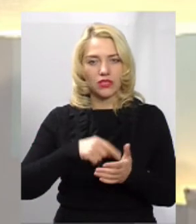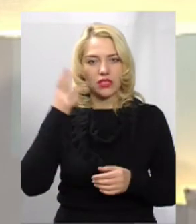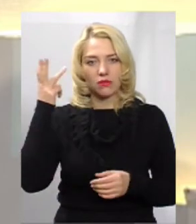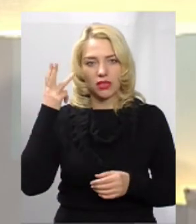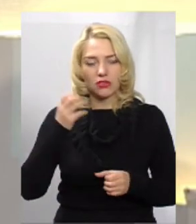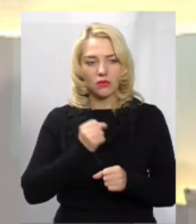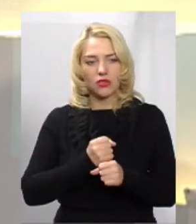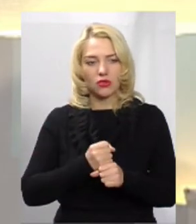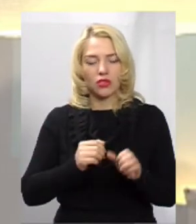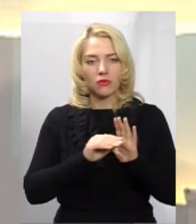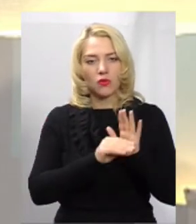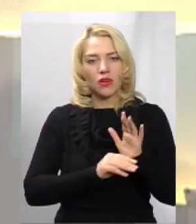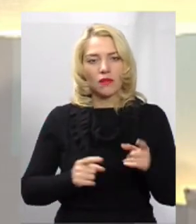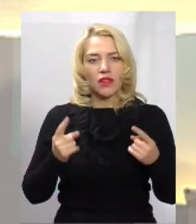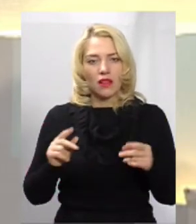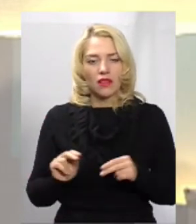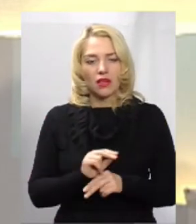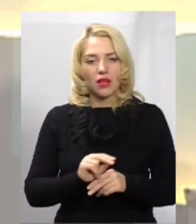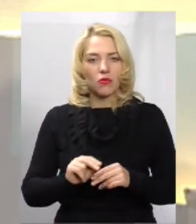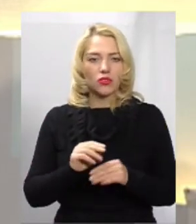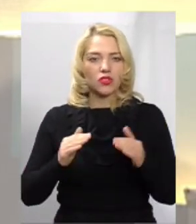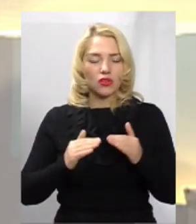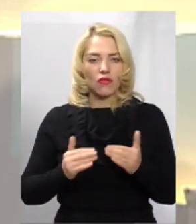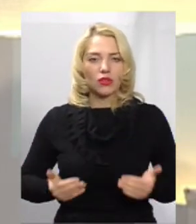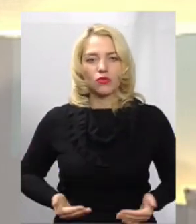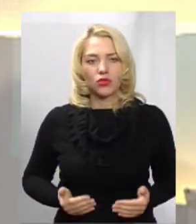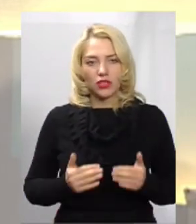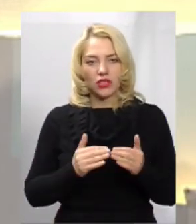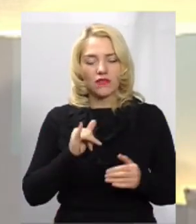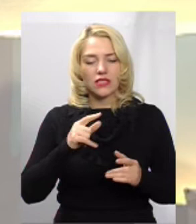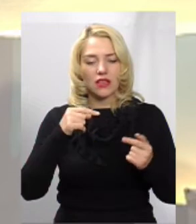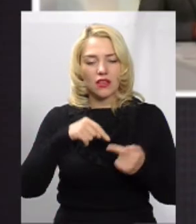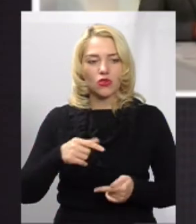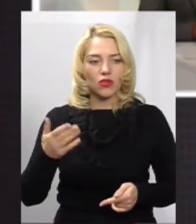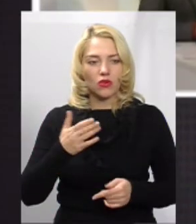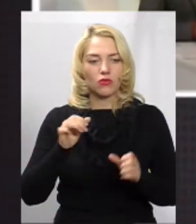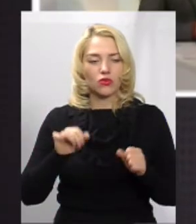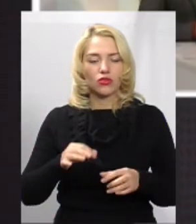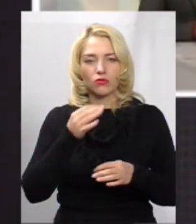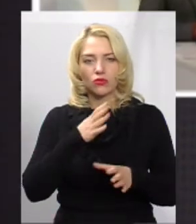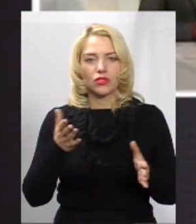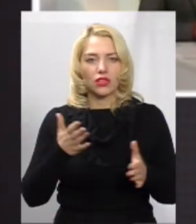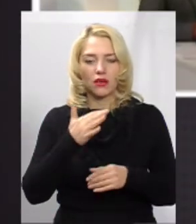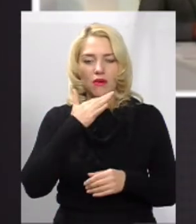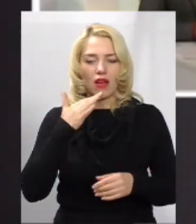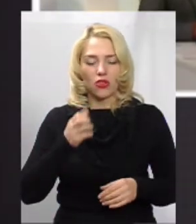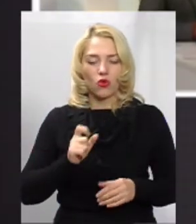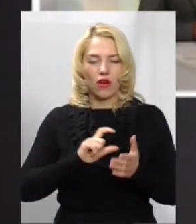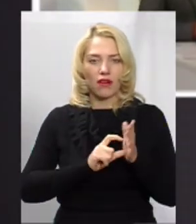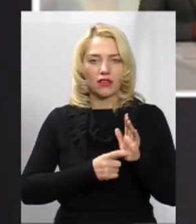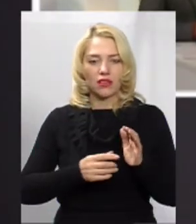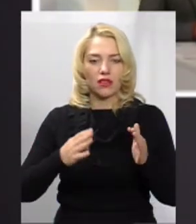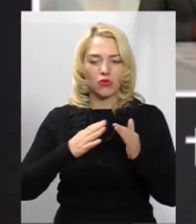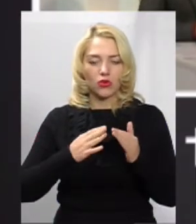програма капітальних ремонтів багатоквартирно-житлових будинків, згідно якою може будь-який багатоквартирний будинок,